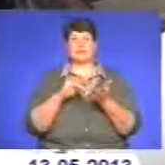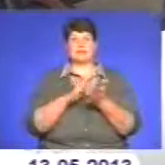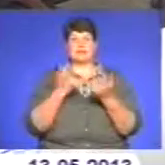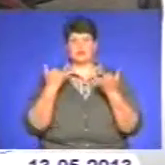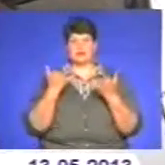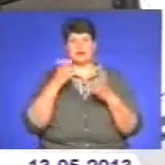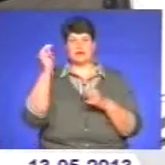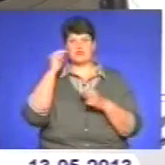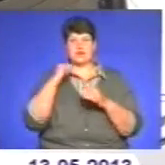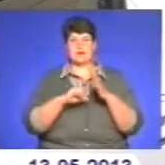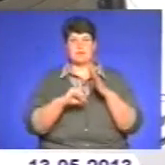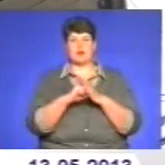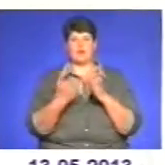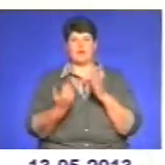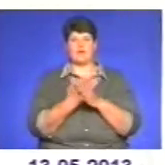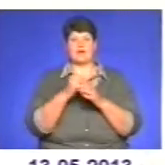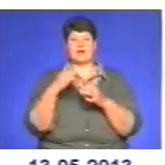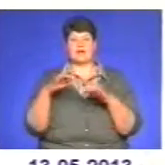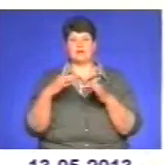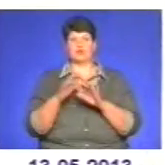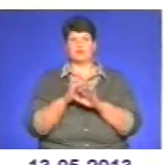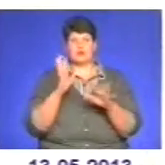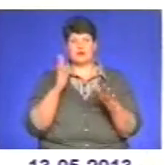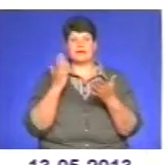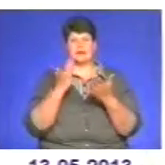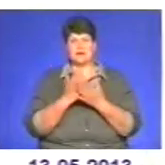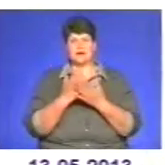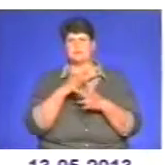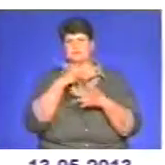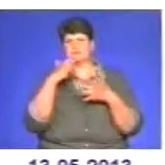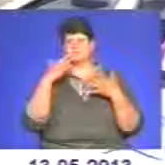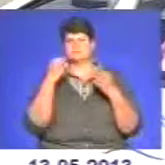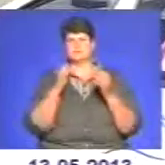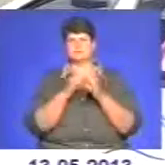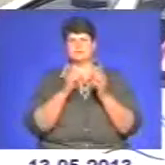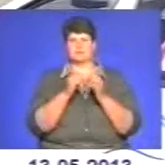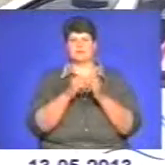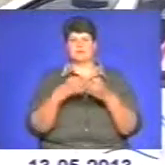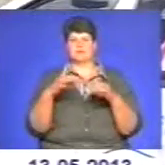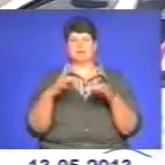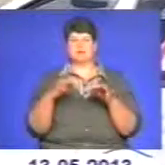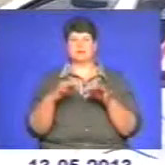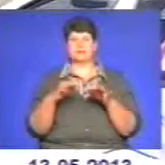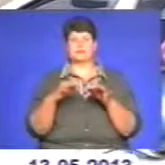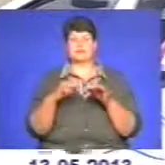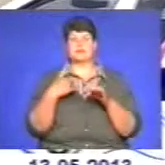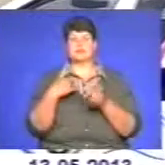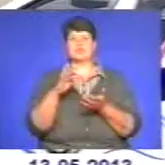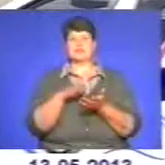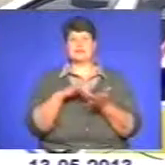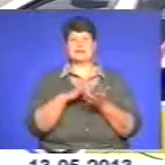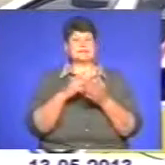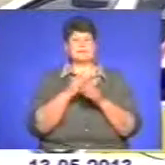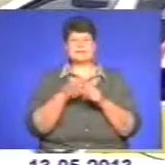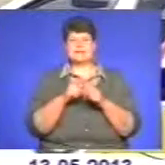навчальна база – новий автопарк, який складається з понад десятка авто. Наш центр контраварійної підготовки – це не